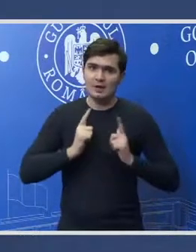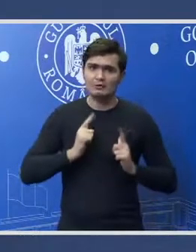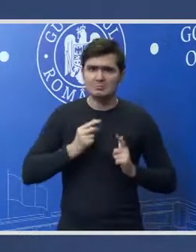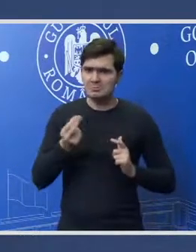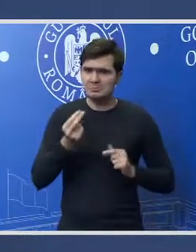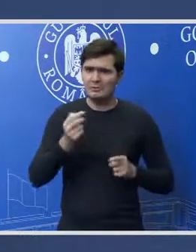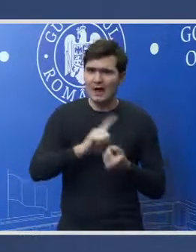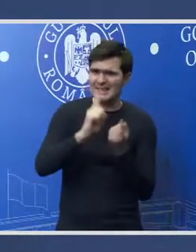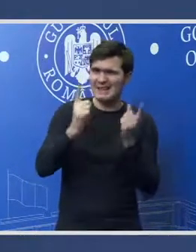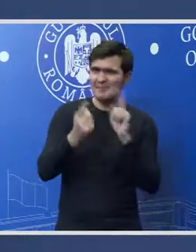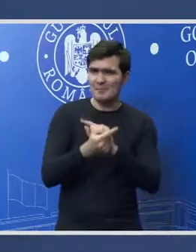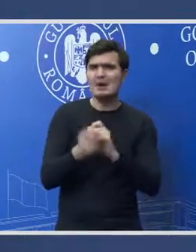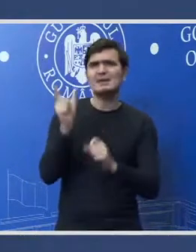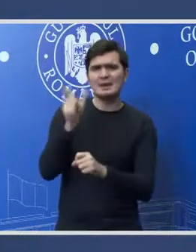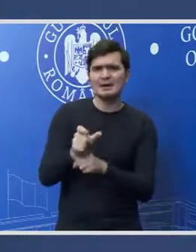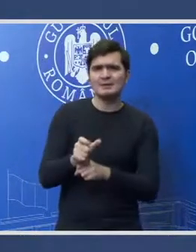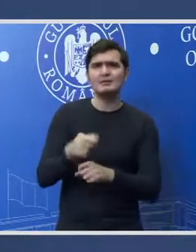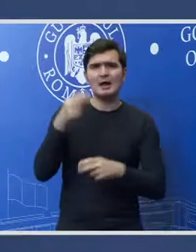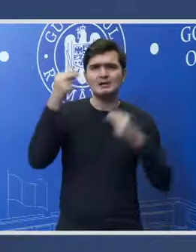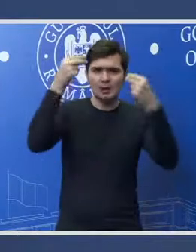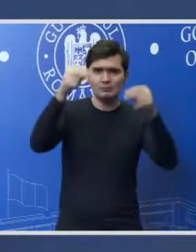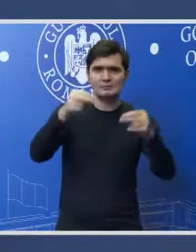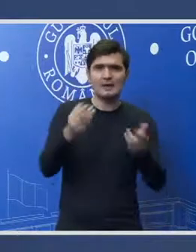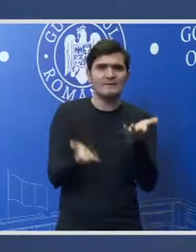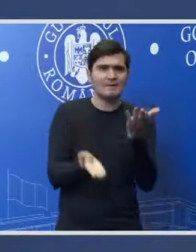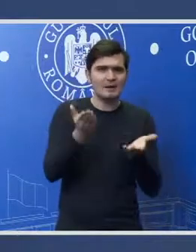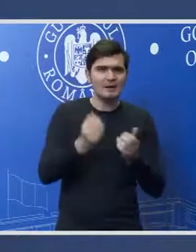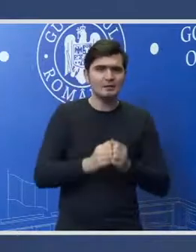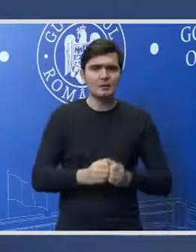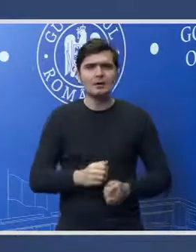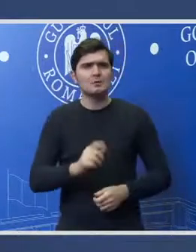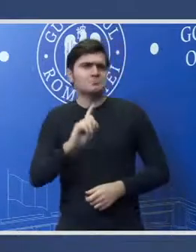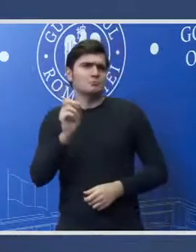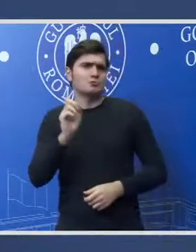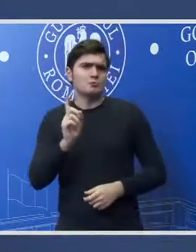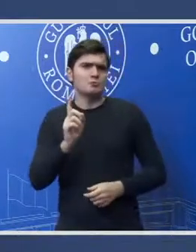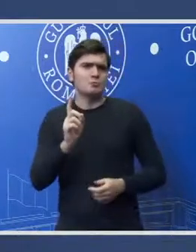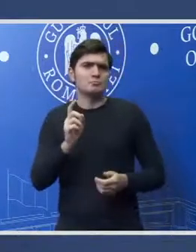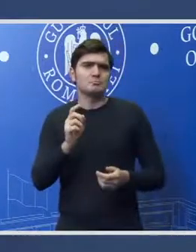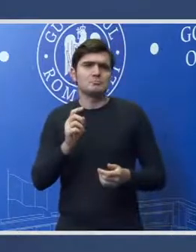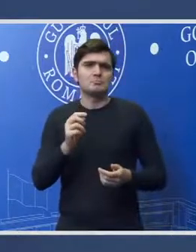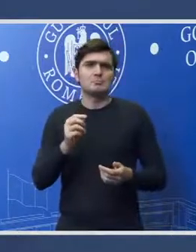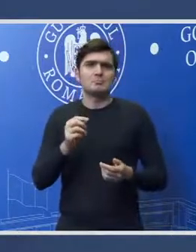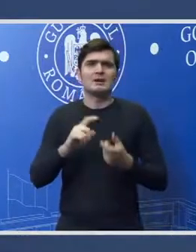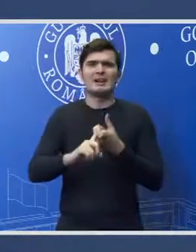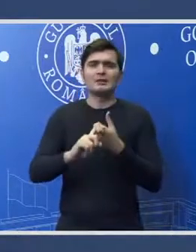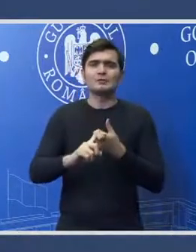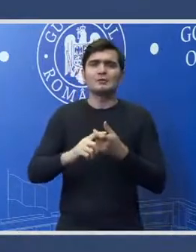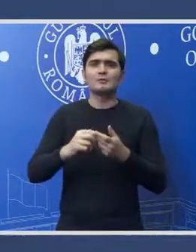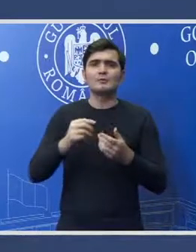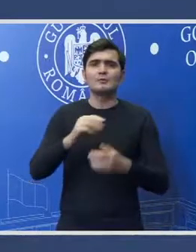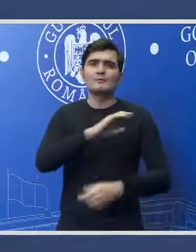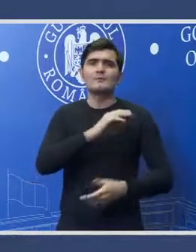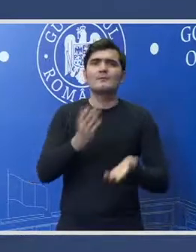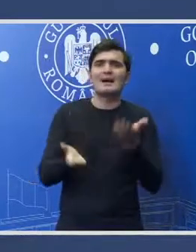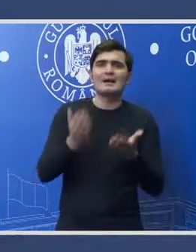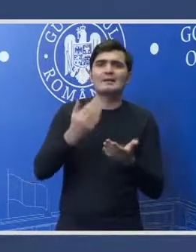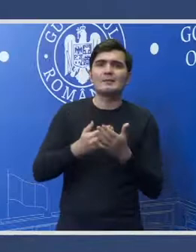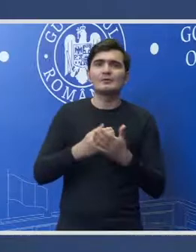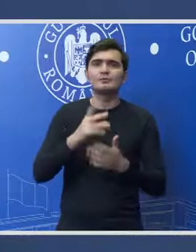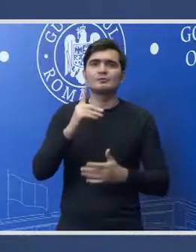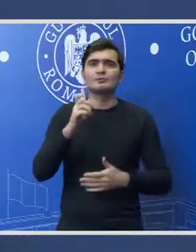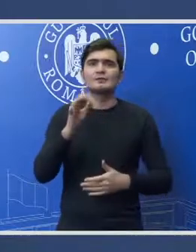schimbări față de varianta care a fost anunțată? Nu, față de varianta de deficit, nu. Deficitul bugeta rămâne,